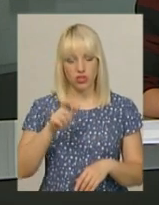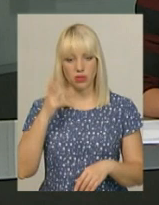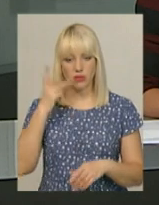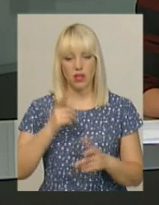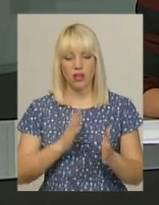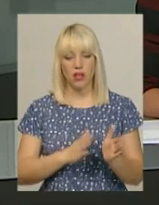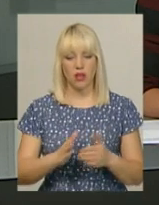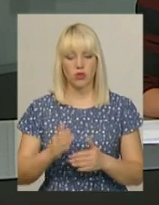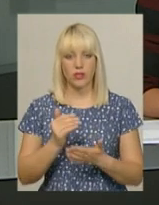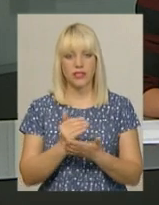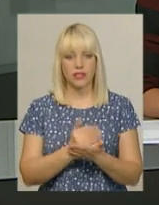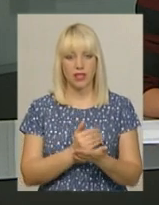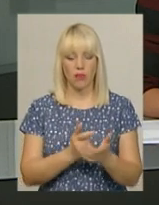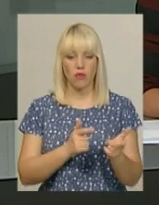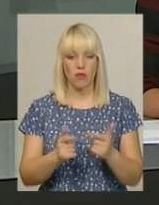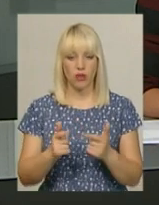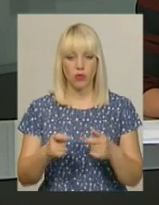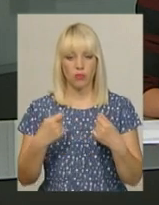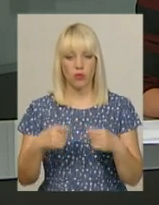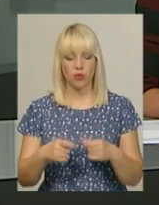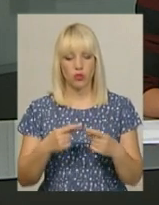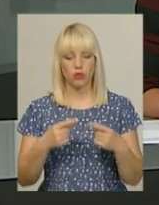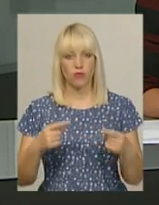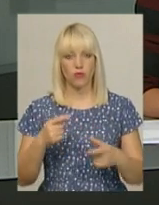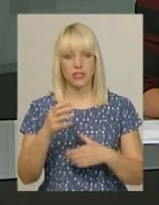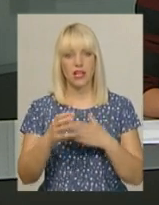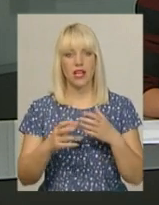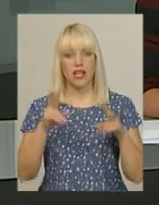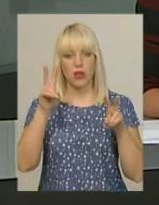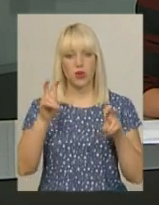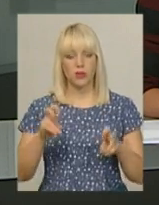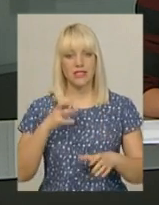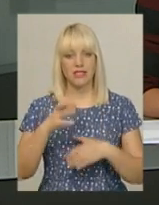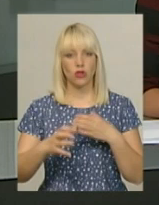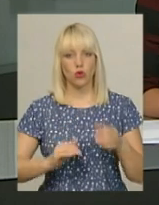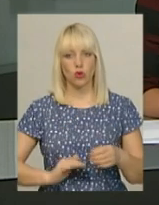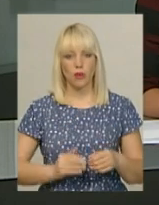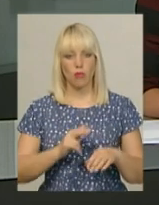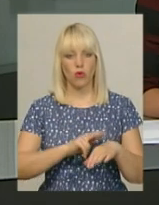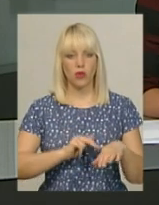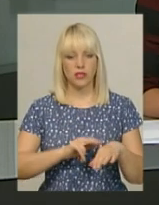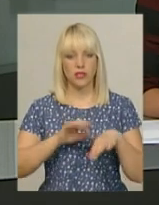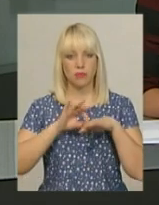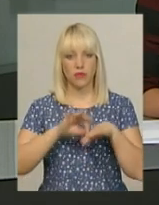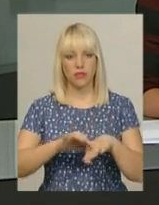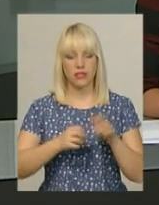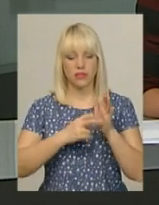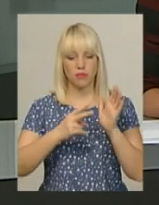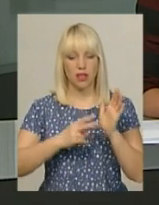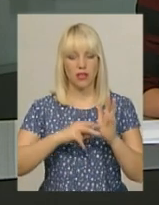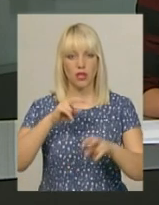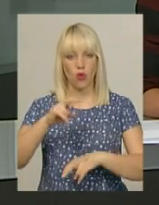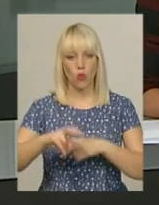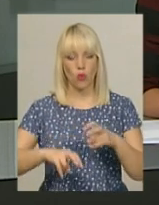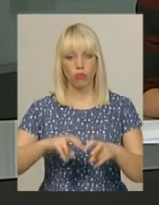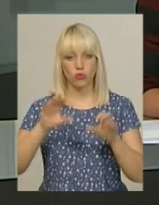виготовлення та продажу товарів із логотипами світових компаній. Поліцейські провели 18 санкціонованих обшуків та вилучили